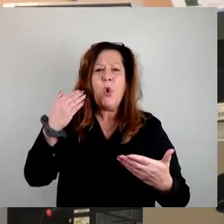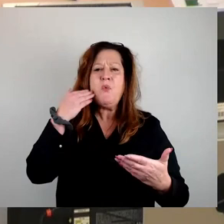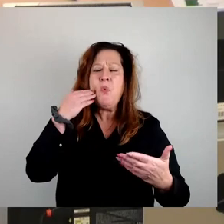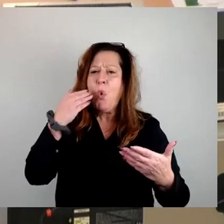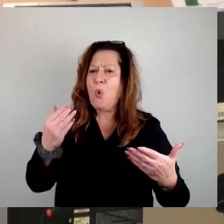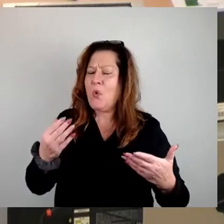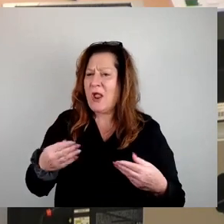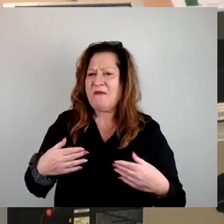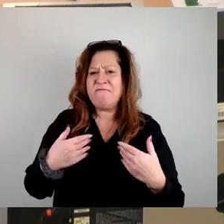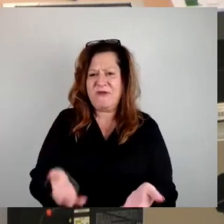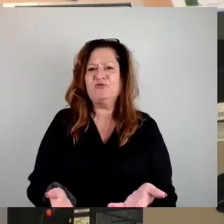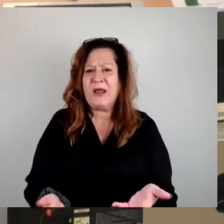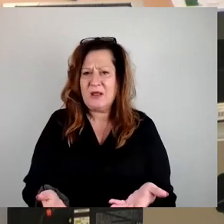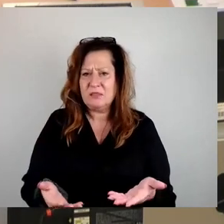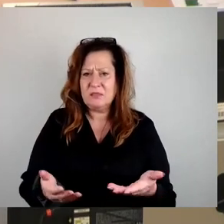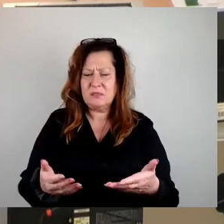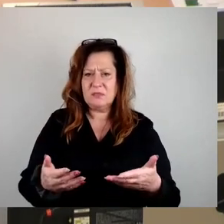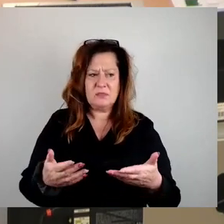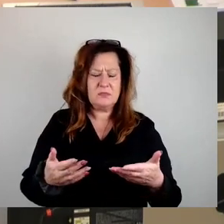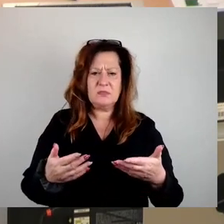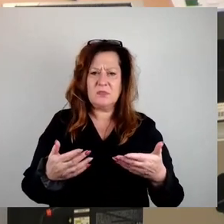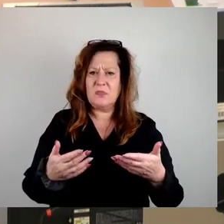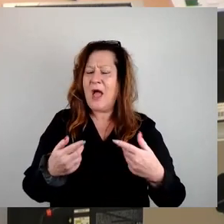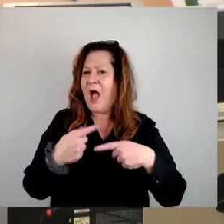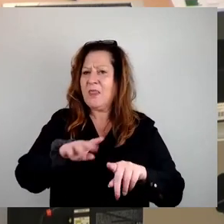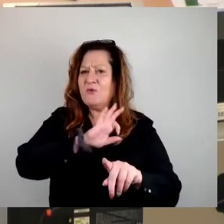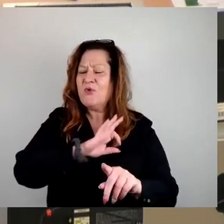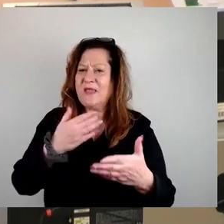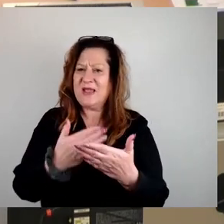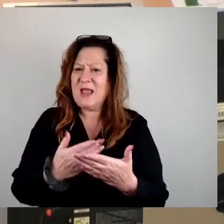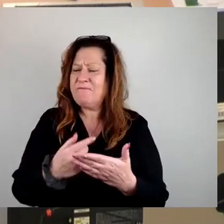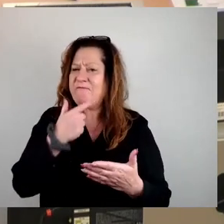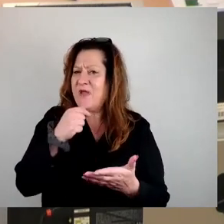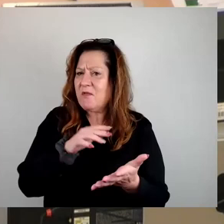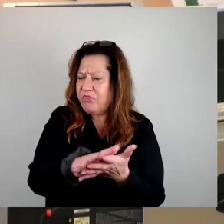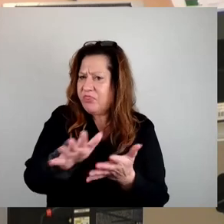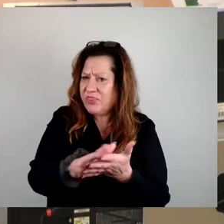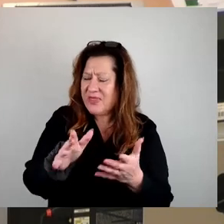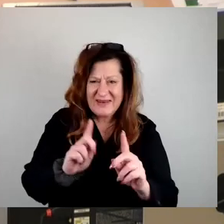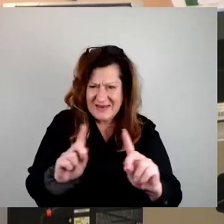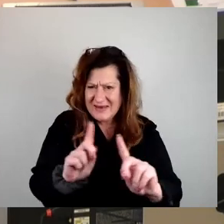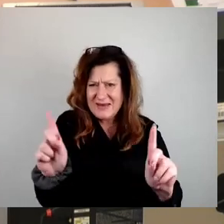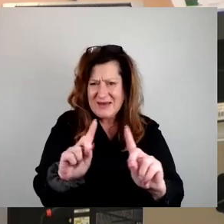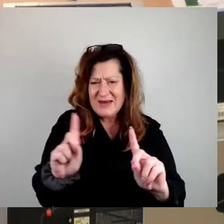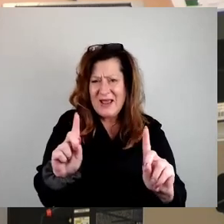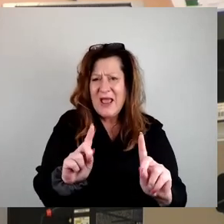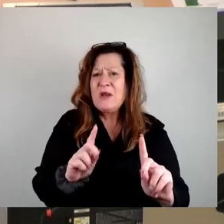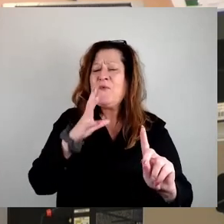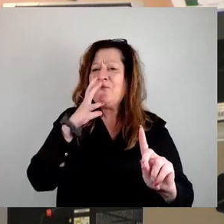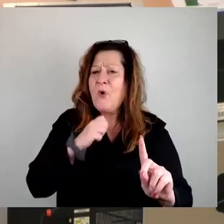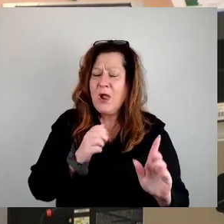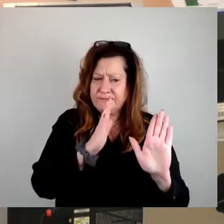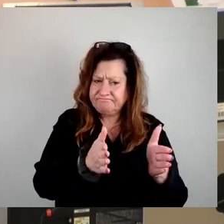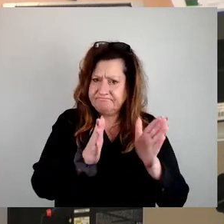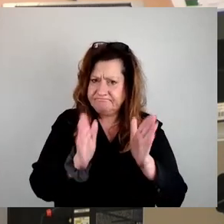wir hier etwas verscheuern wollen. Nein, wir wollen nichts verscheuern, sondern wir wollen diversifizieren. Wir wollen einen neuen Wohnraum